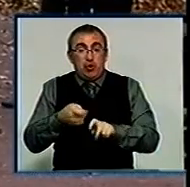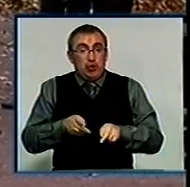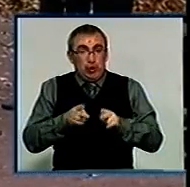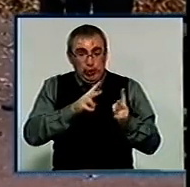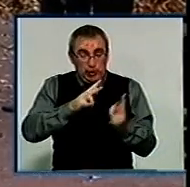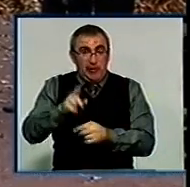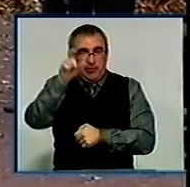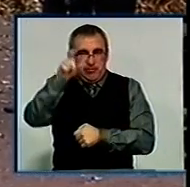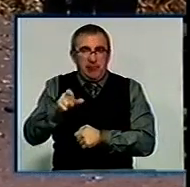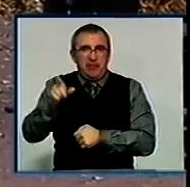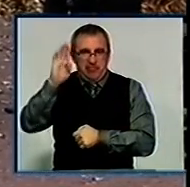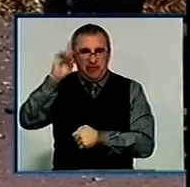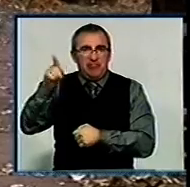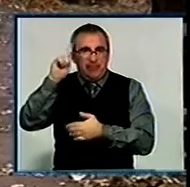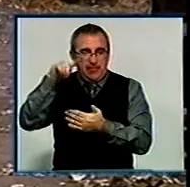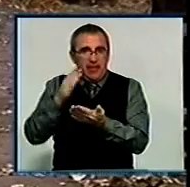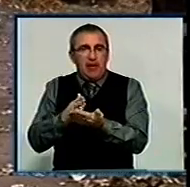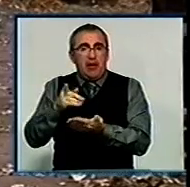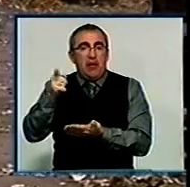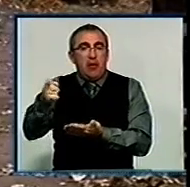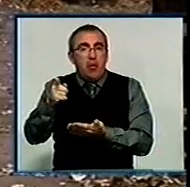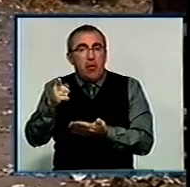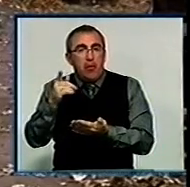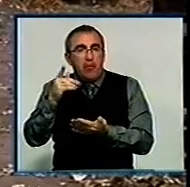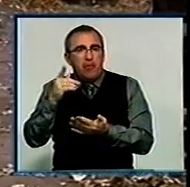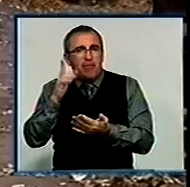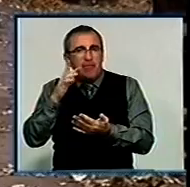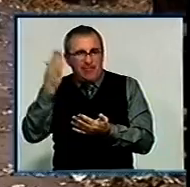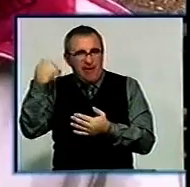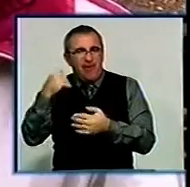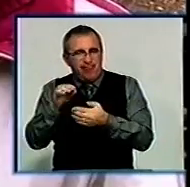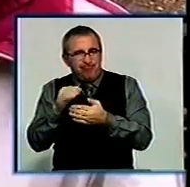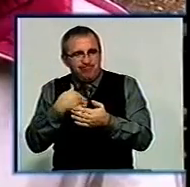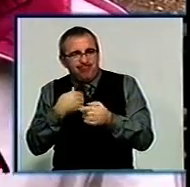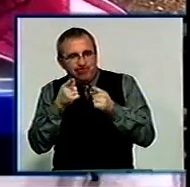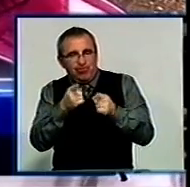підозрюють одного з місцевих жителів. Він неодноразово погрожував розправитися з собаками.